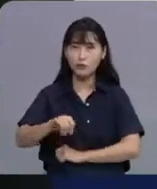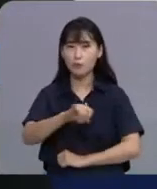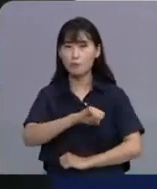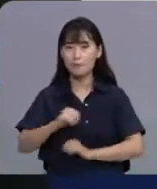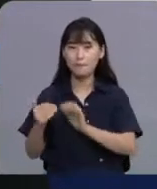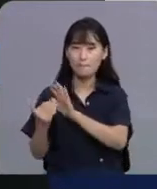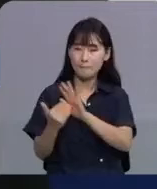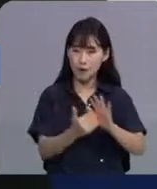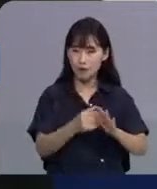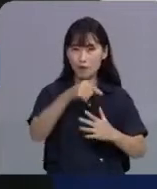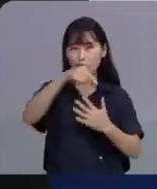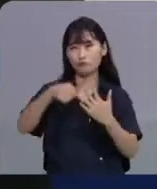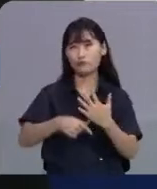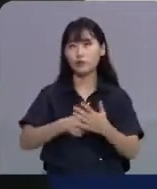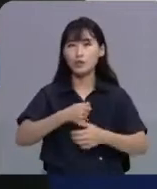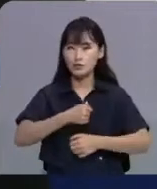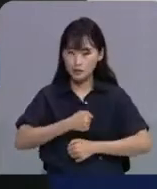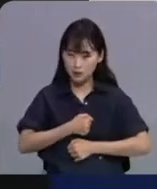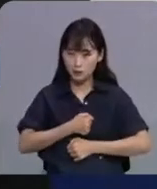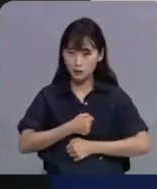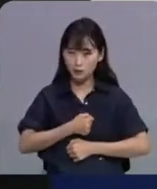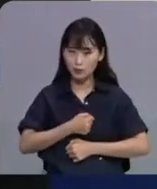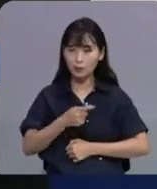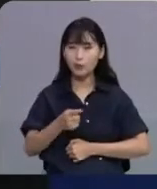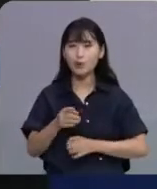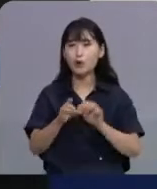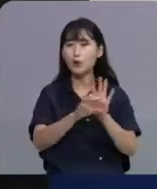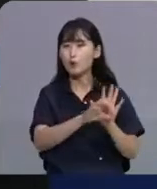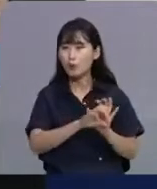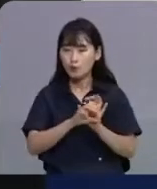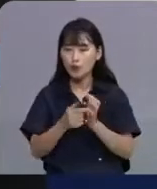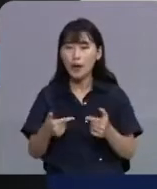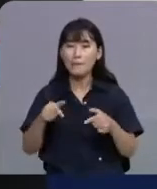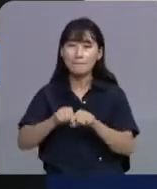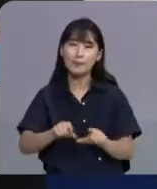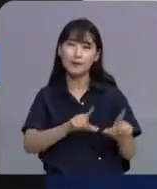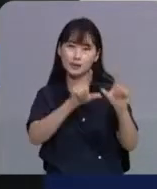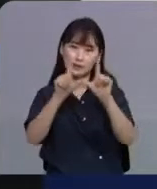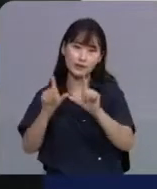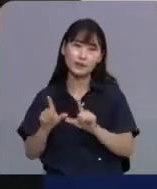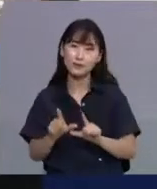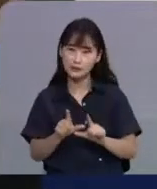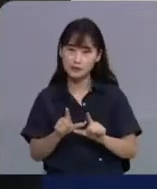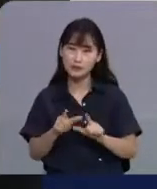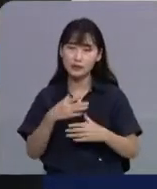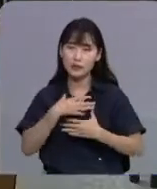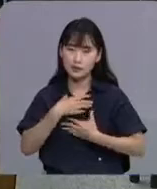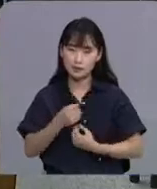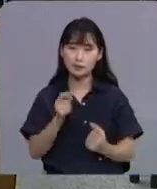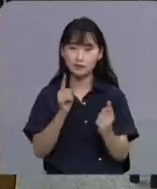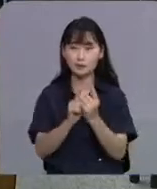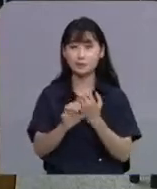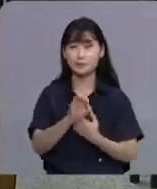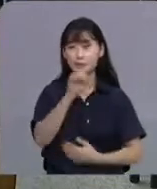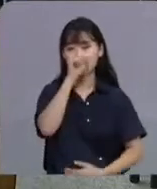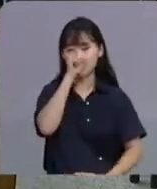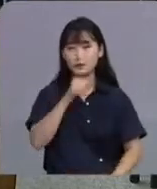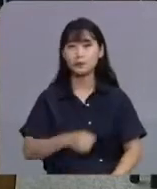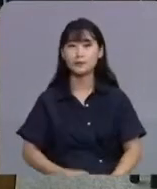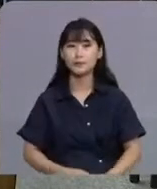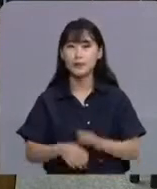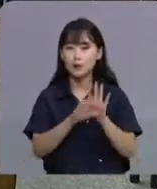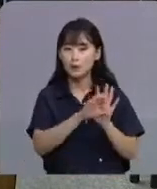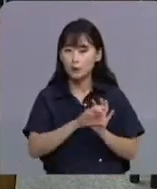공존 코로나를 안정적인 상황에서 맞이를 했으면 합니다. 코로나19